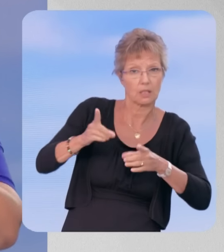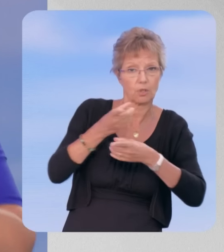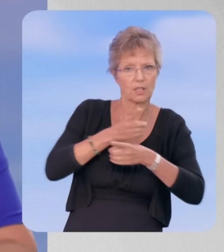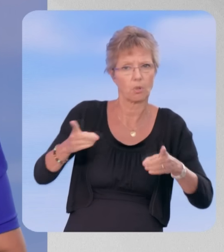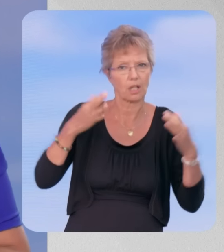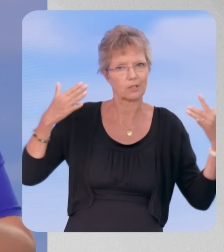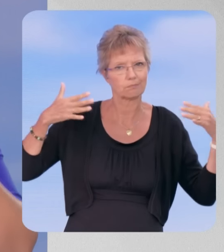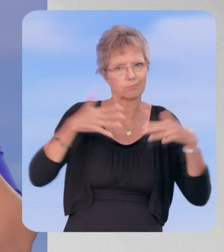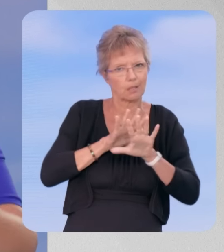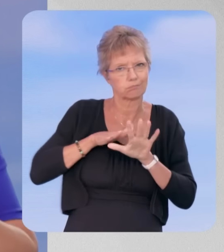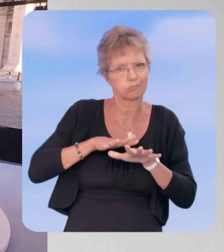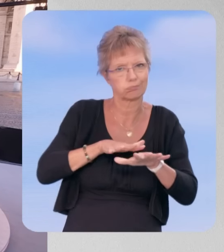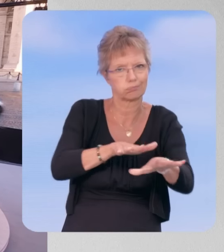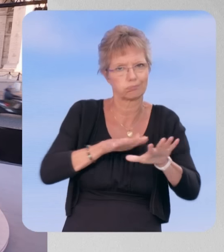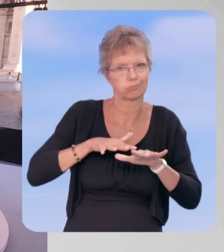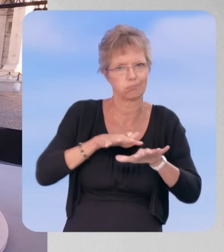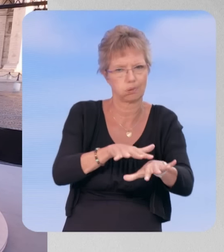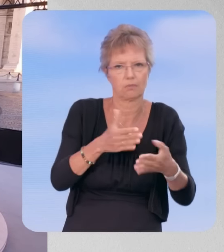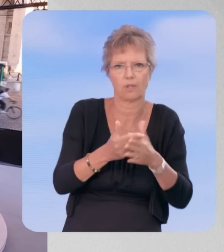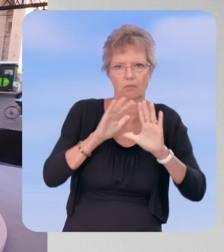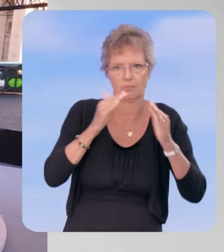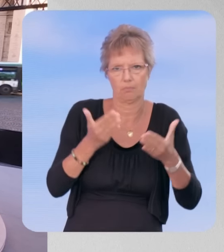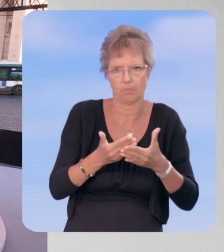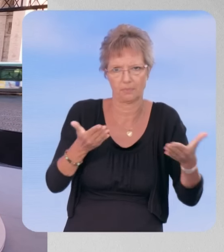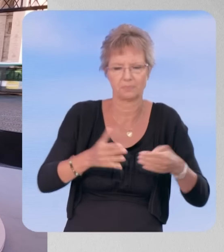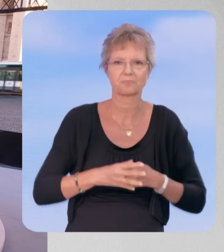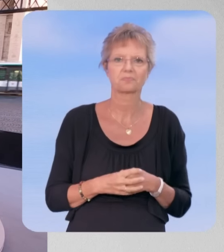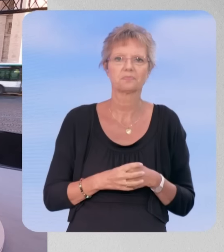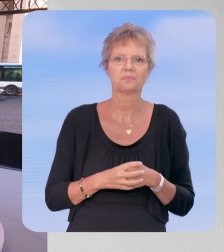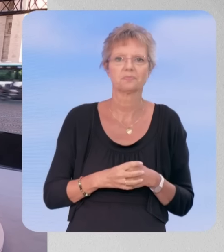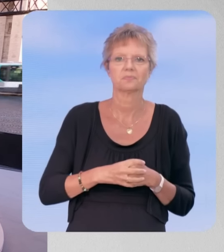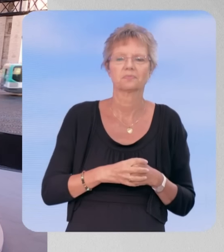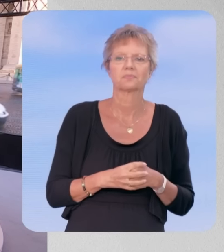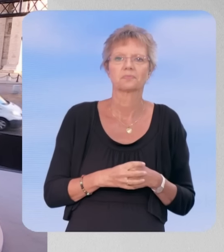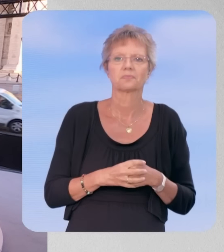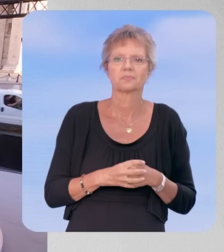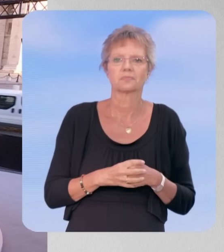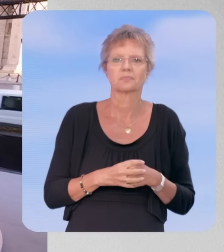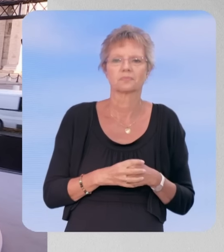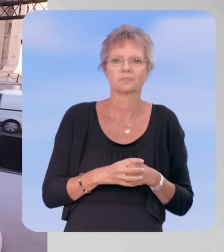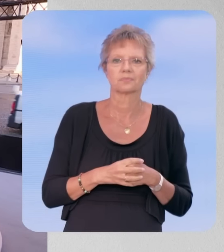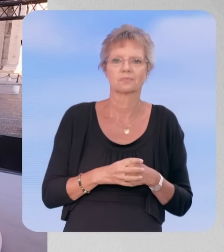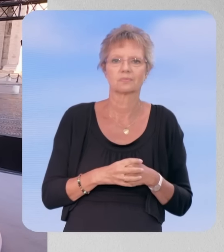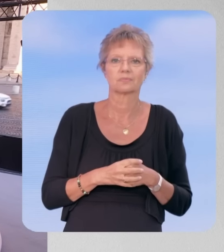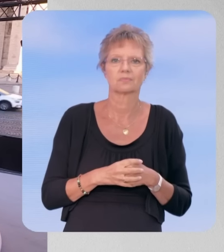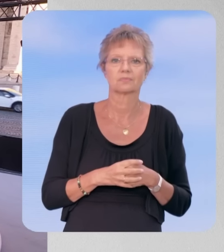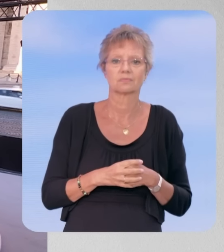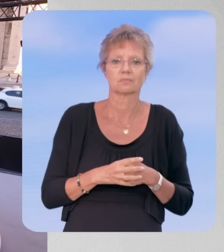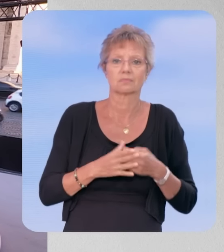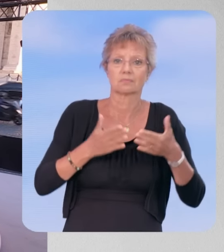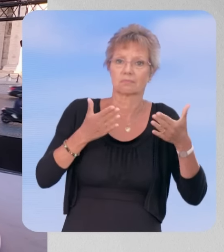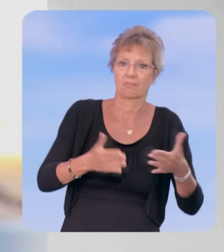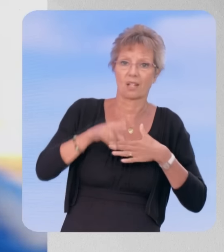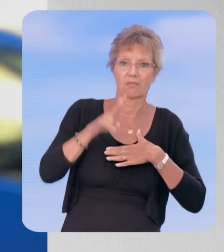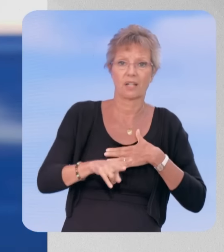joindre aux organisations de jeunesse, au planning familial, à Attaque et à beaucoup des organisations politiques. Alors parmi vos ripostes politiques à Emmanuel Macron, il y a cette